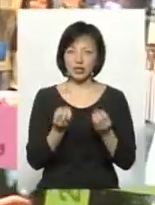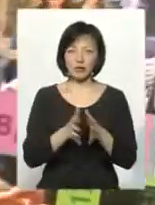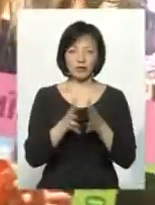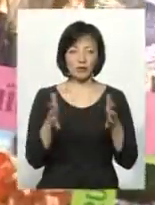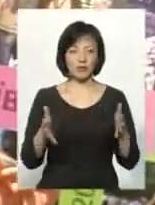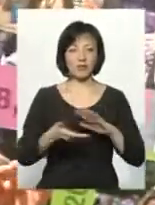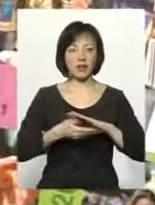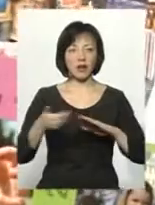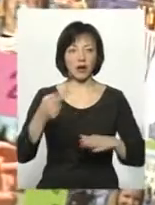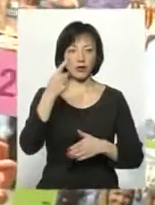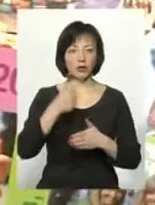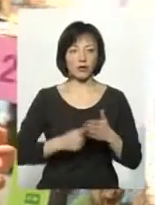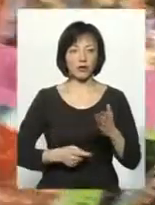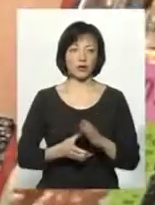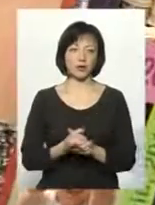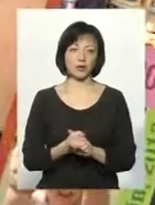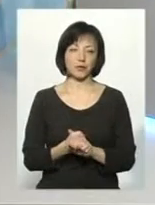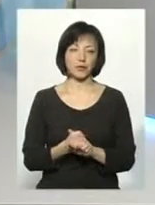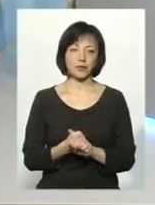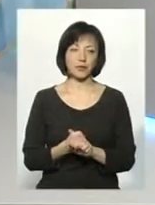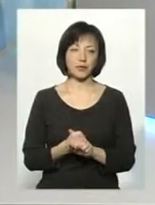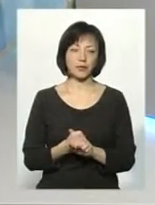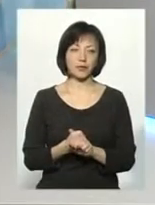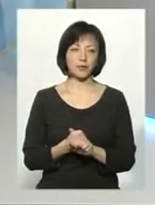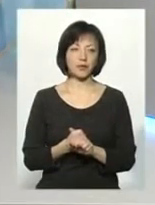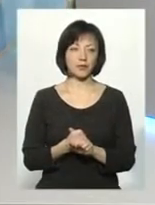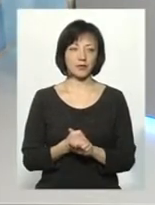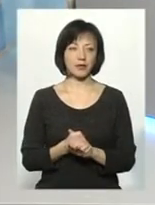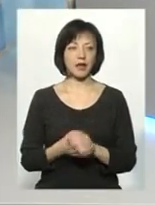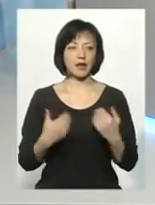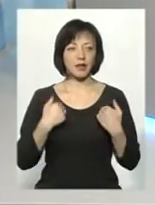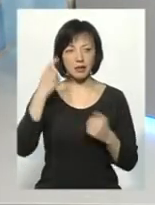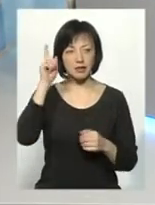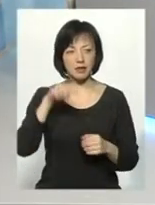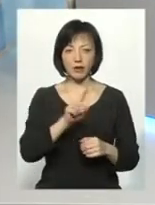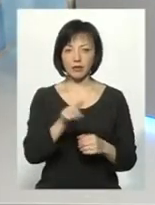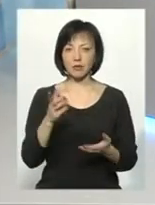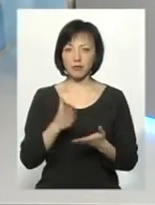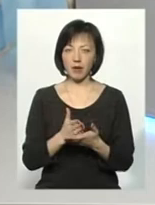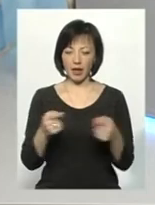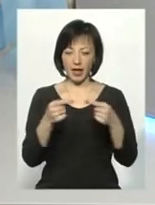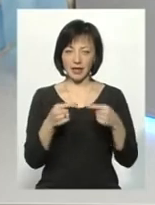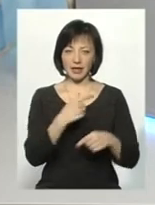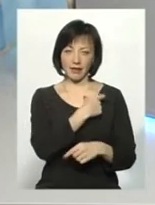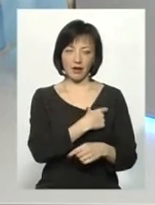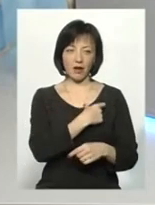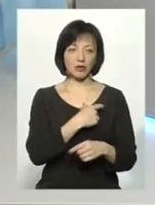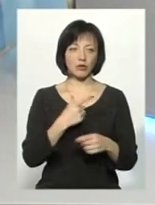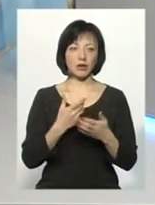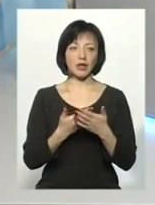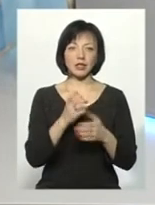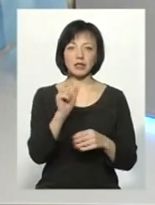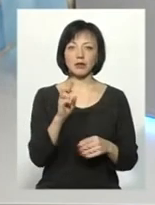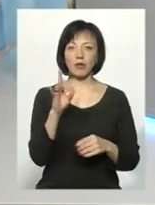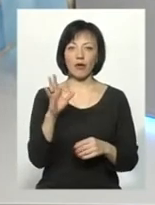викликає, мабуть, якусь довіру у людей. Так, я знаю, що вони так само мають ідентифікатори. От ви бачите, Павло Зібров,